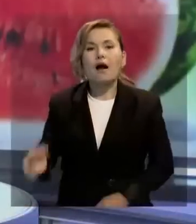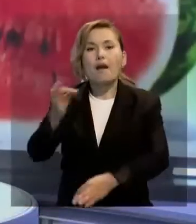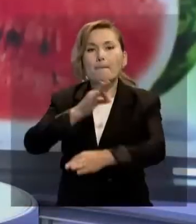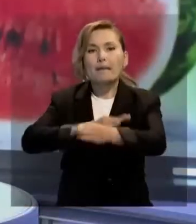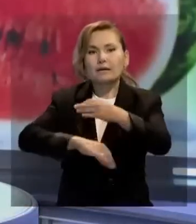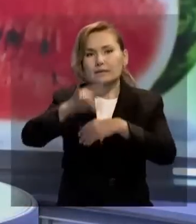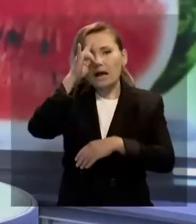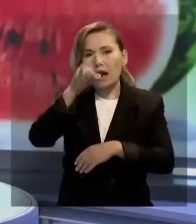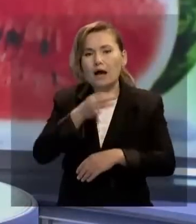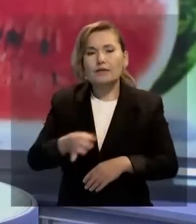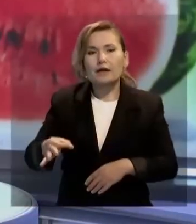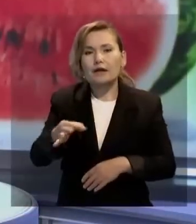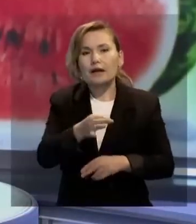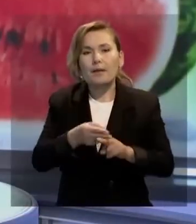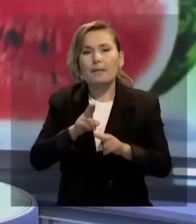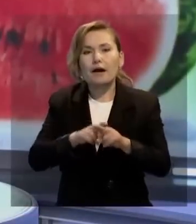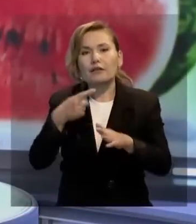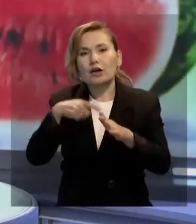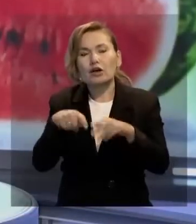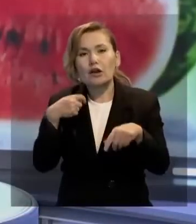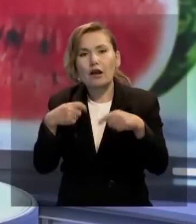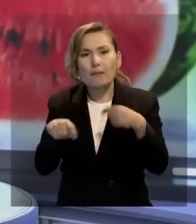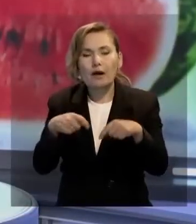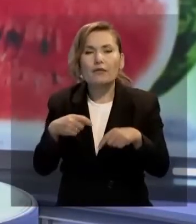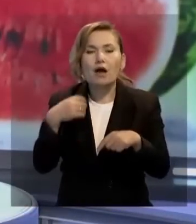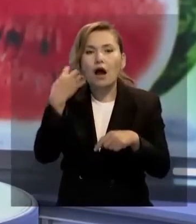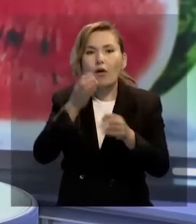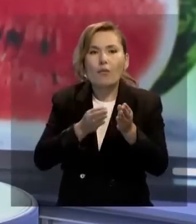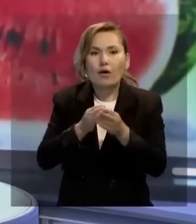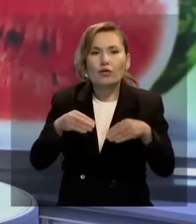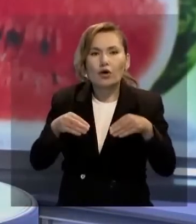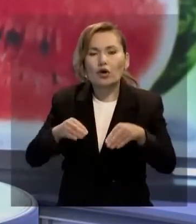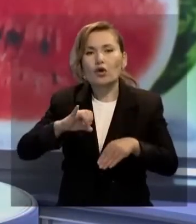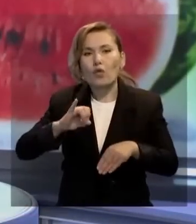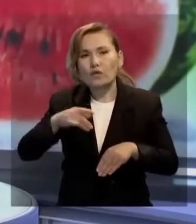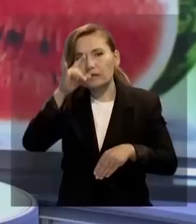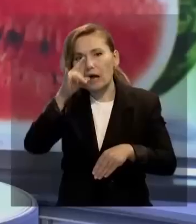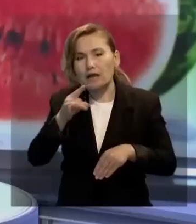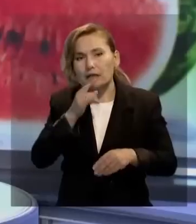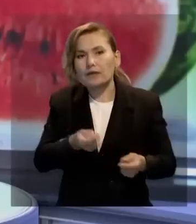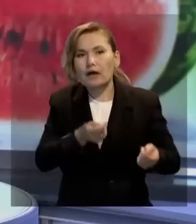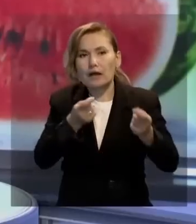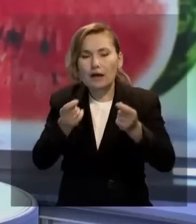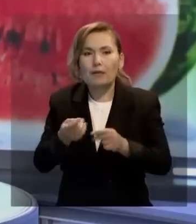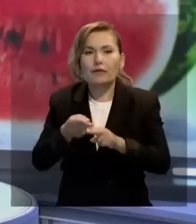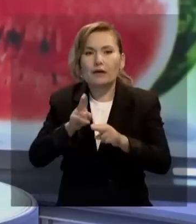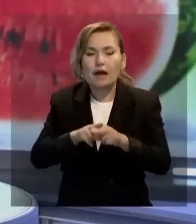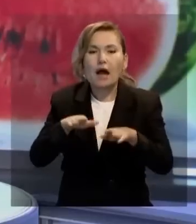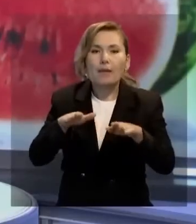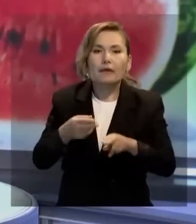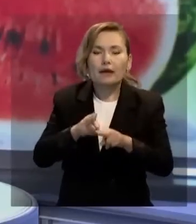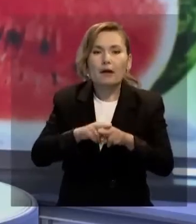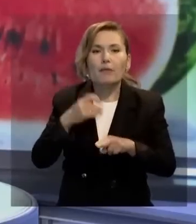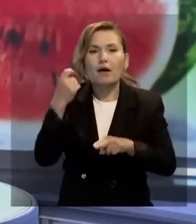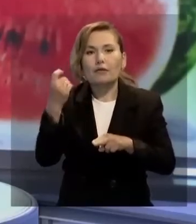Батыс Қазақстан облысында үшкін арқа бау бақша өнімдері ең алдымен оңтүстік өңгірлерден келеді. Климатқа байланысты жергілікті